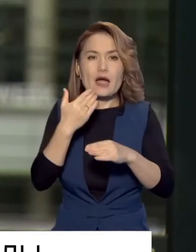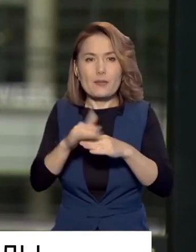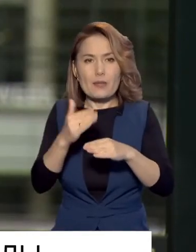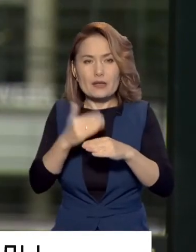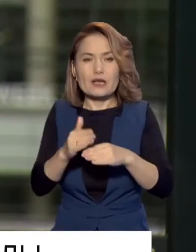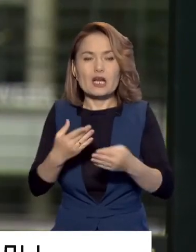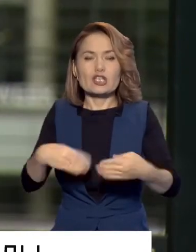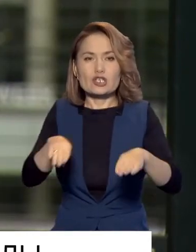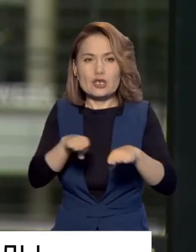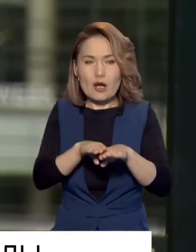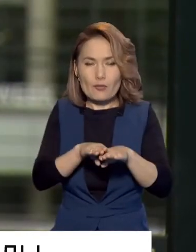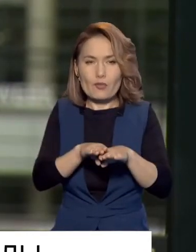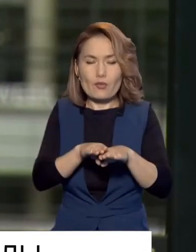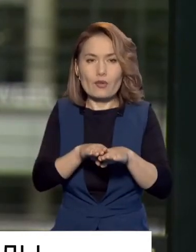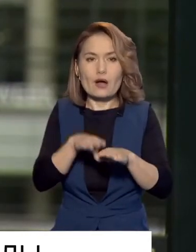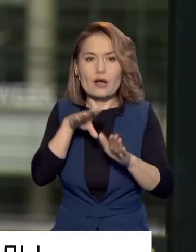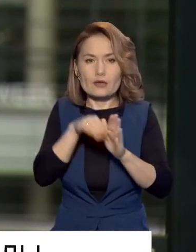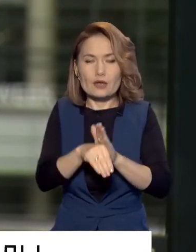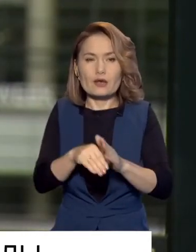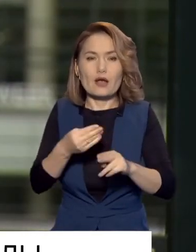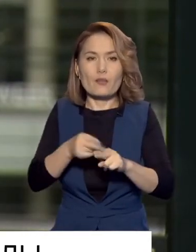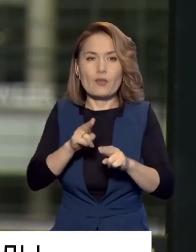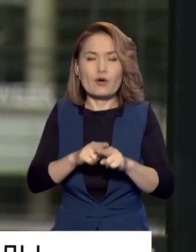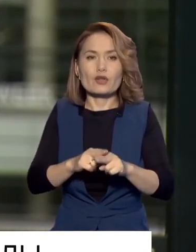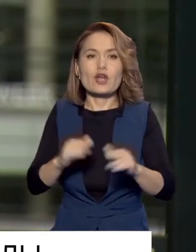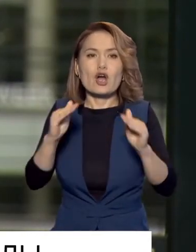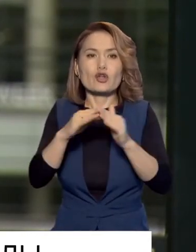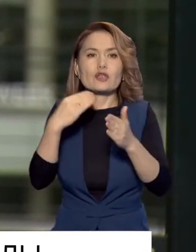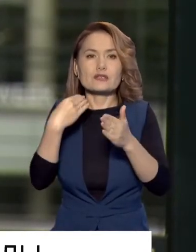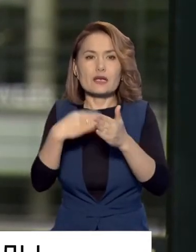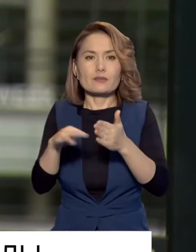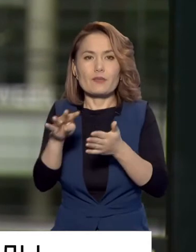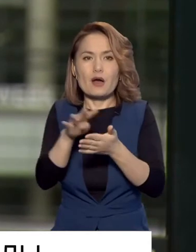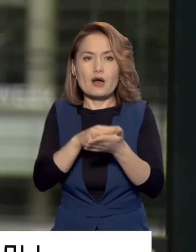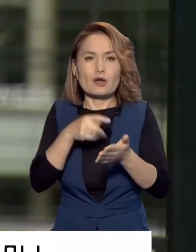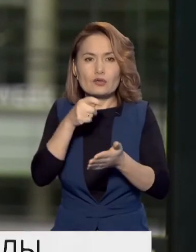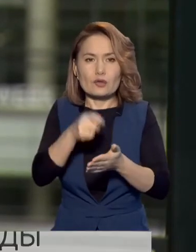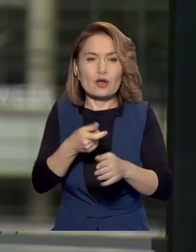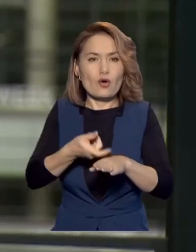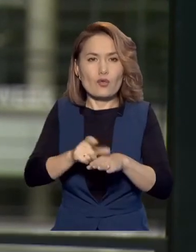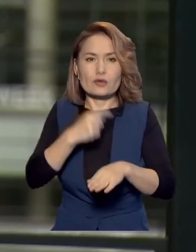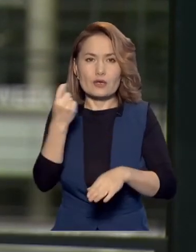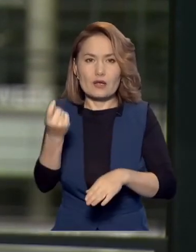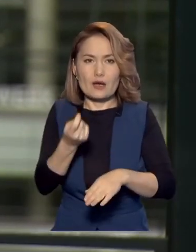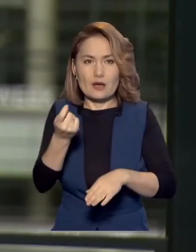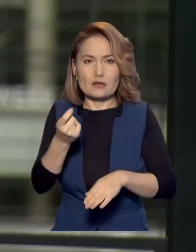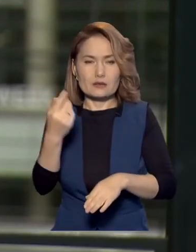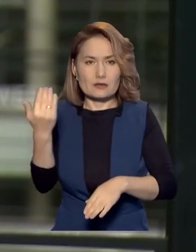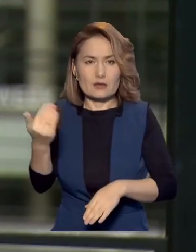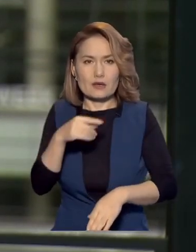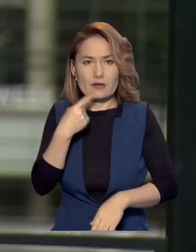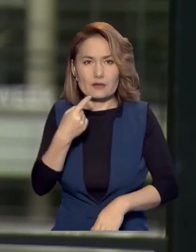арналған. Ал баспана сатып алуға өтніштер тымаз деді банк башшылыға. Дарын сағейтіп Дархан әлбек, Қазақстан ұлттығарнасы.